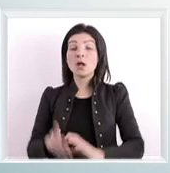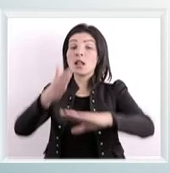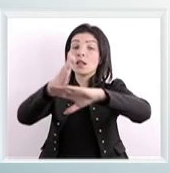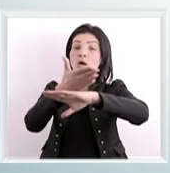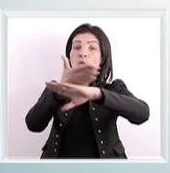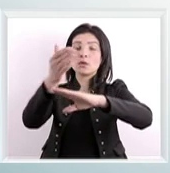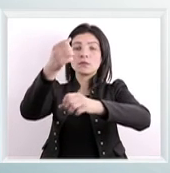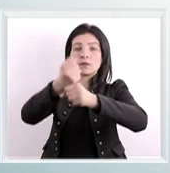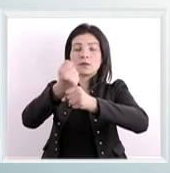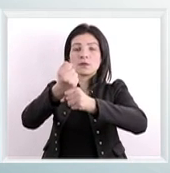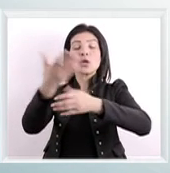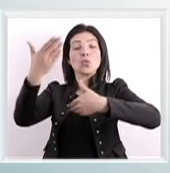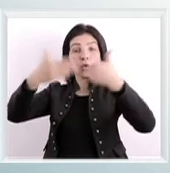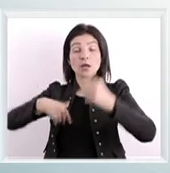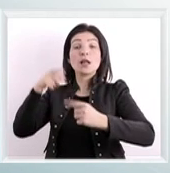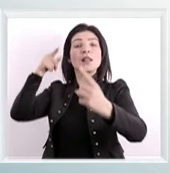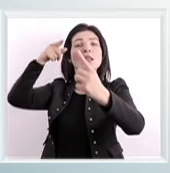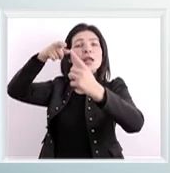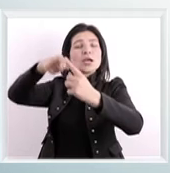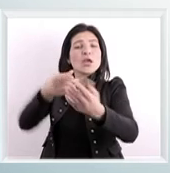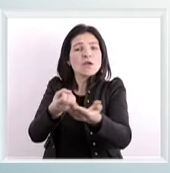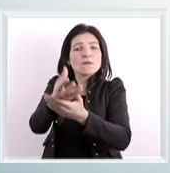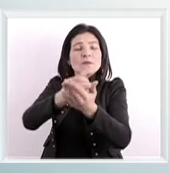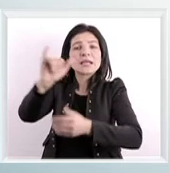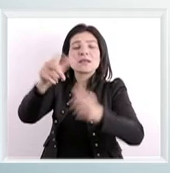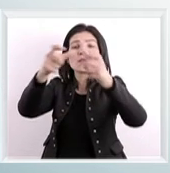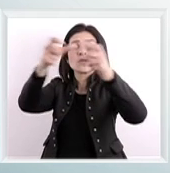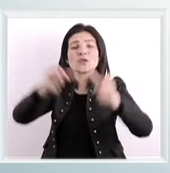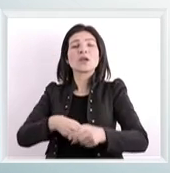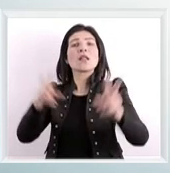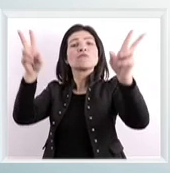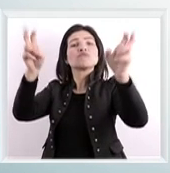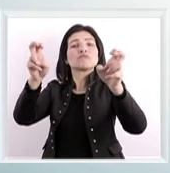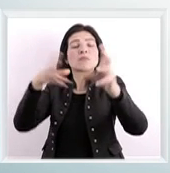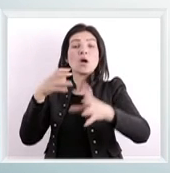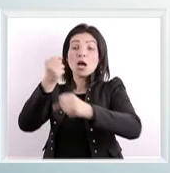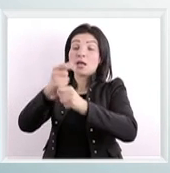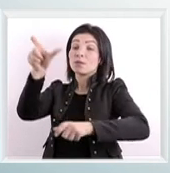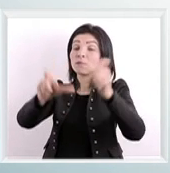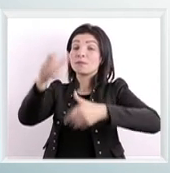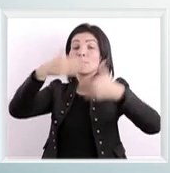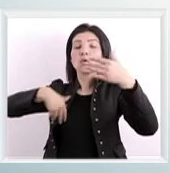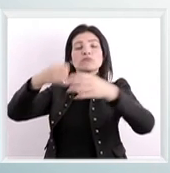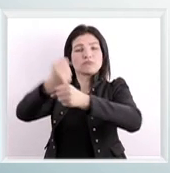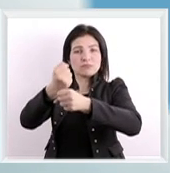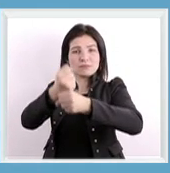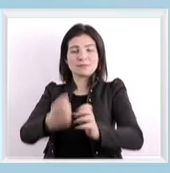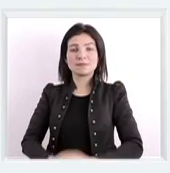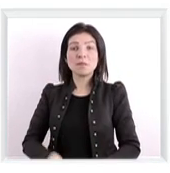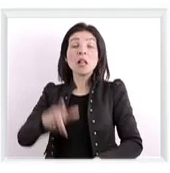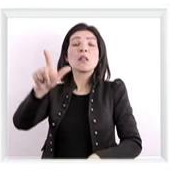مشروع التشغيل والإعاقة من أجل تحسيس المؤسسات حول الإدماج المهني لأشخاص ذوي الإعاقة